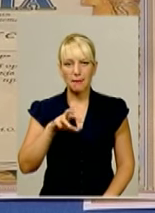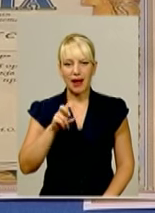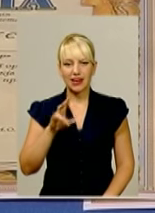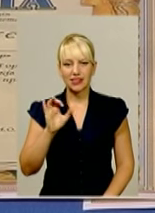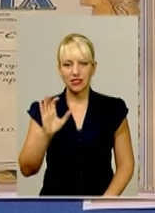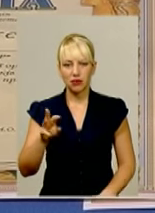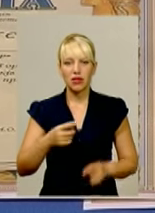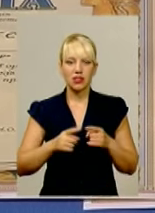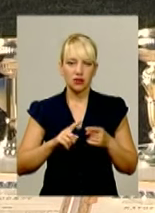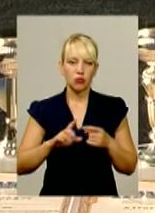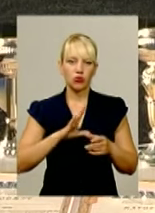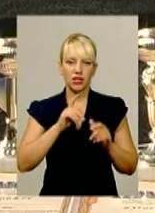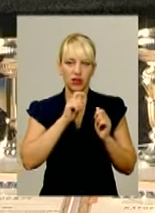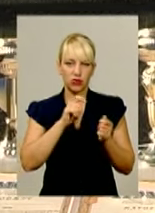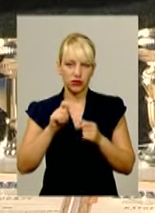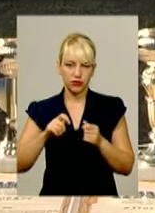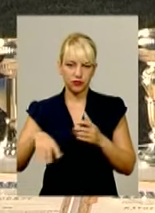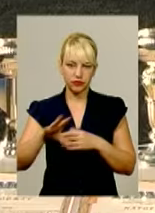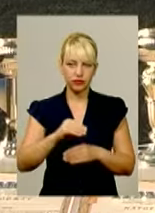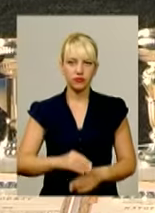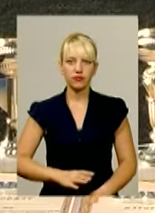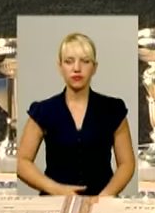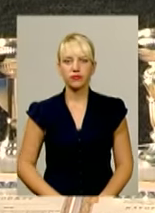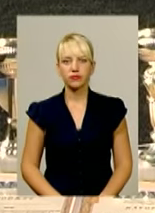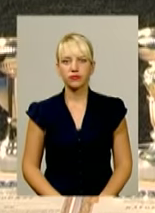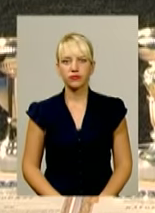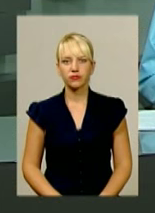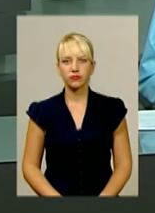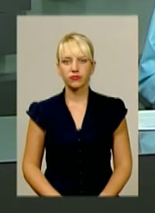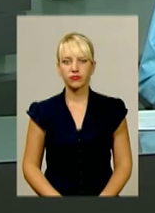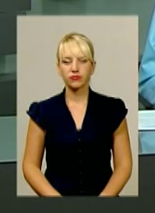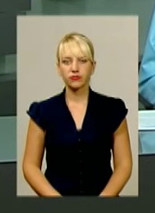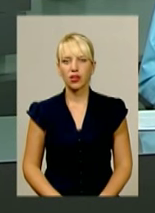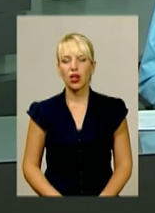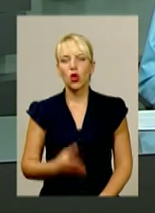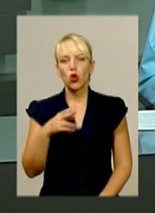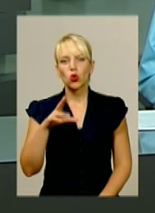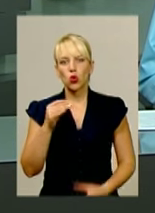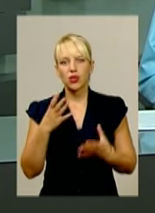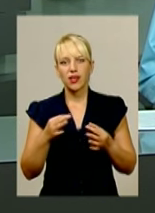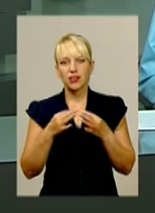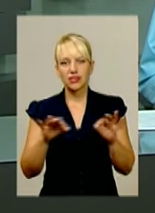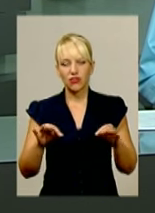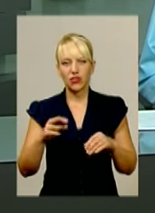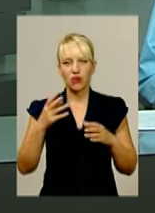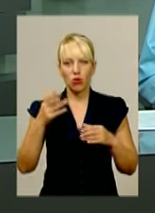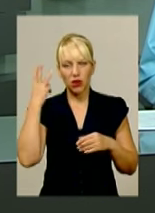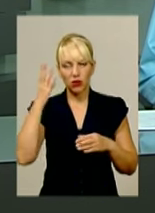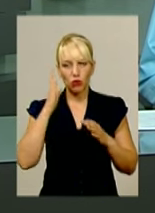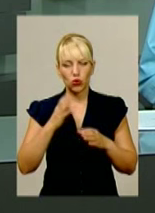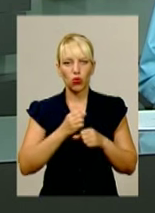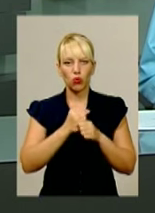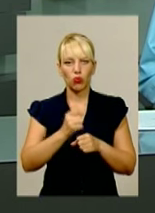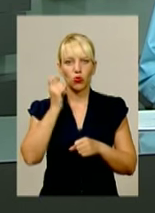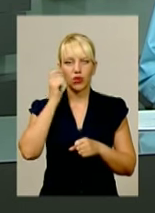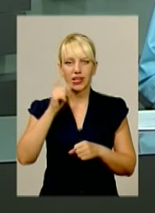були відзначені нагородами. Ярослава Іщенко для інформаційного випуску. До Дня Незалежності у Хмельницькому відбудеться Кубок